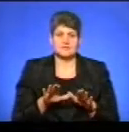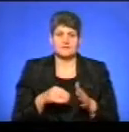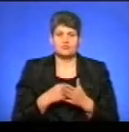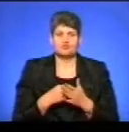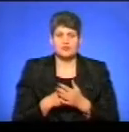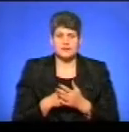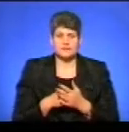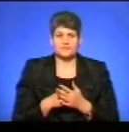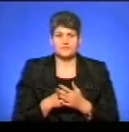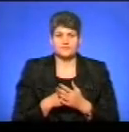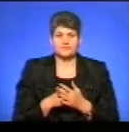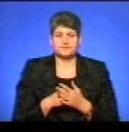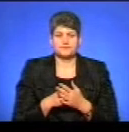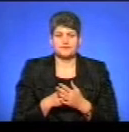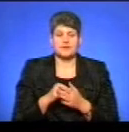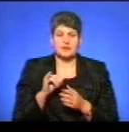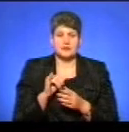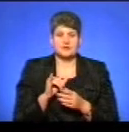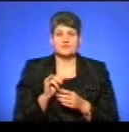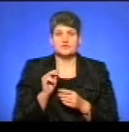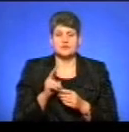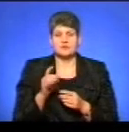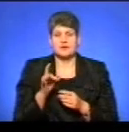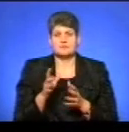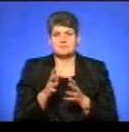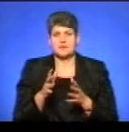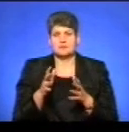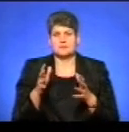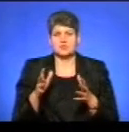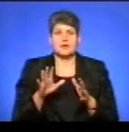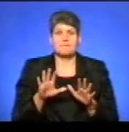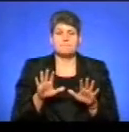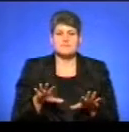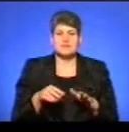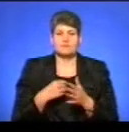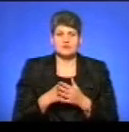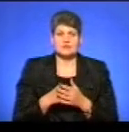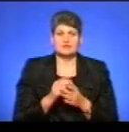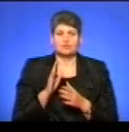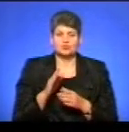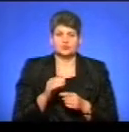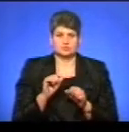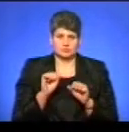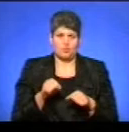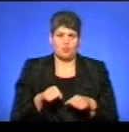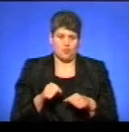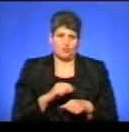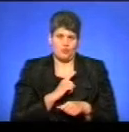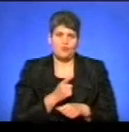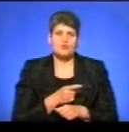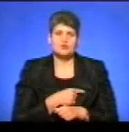бюджетів. І цим разом більше і більше місцевих бюджетів стають спромозними. А в першу чергу, це,